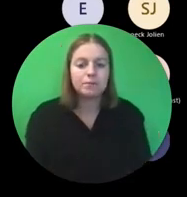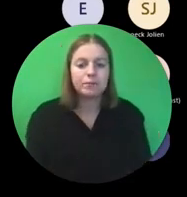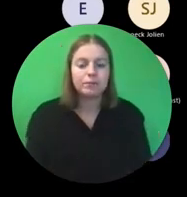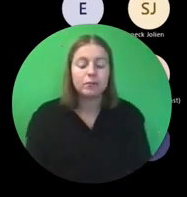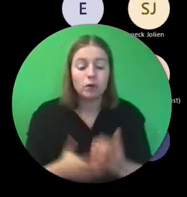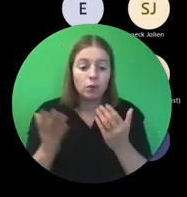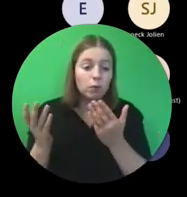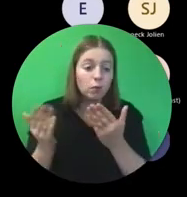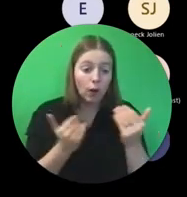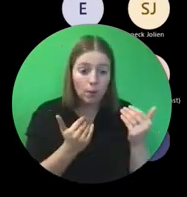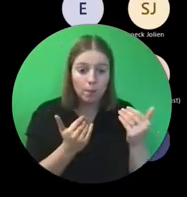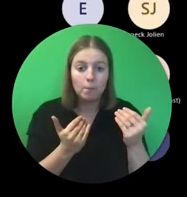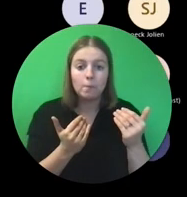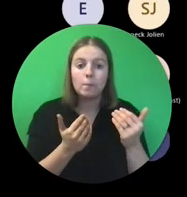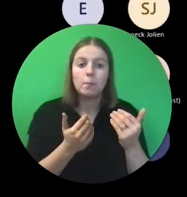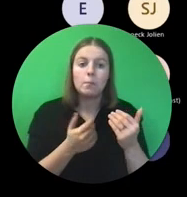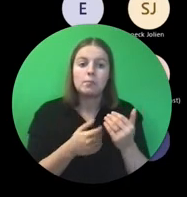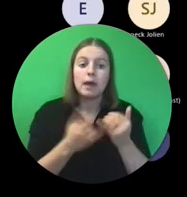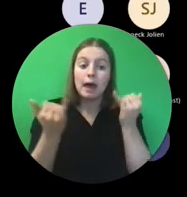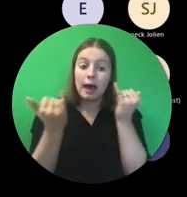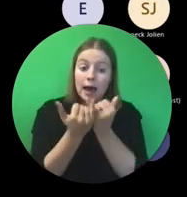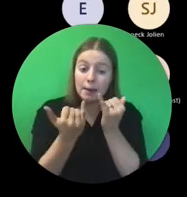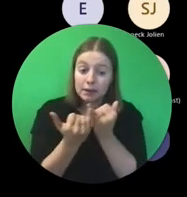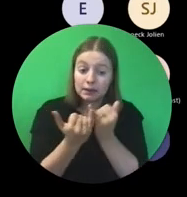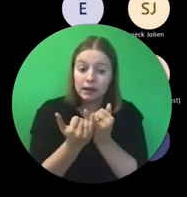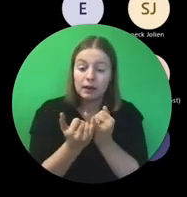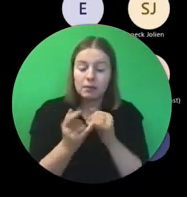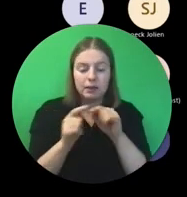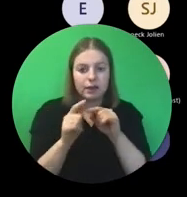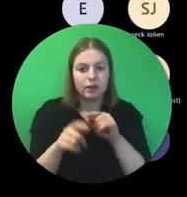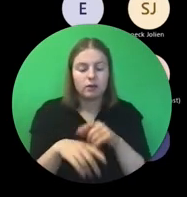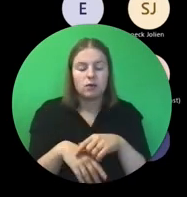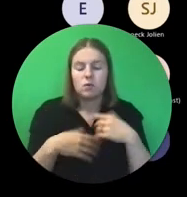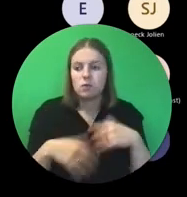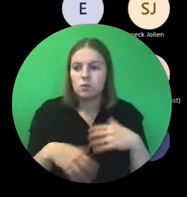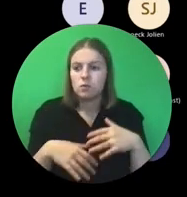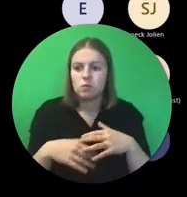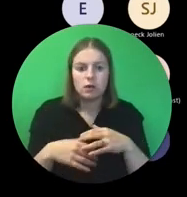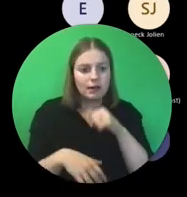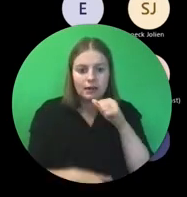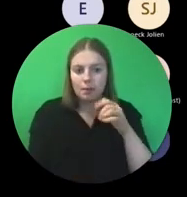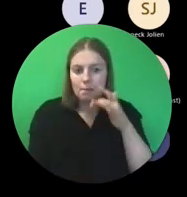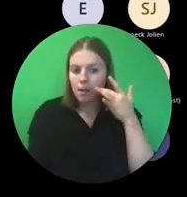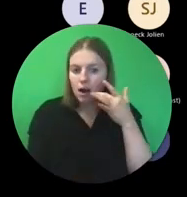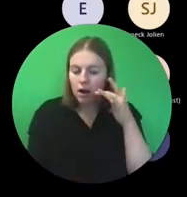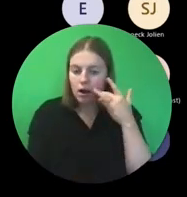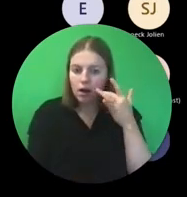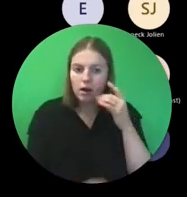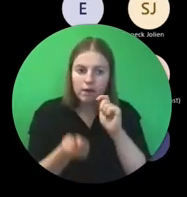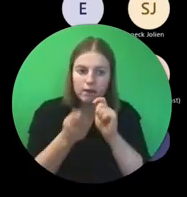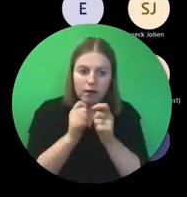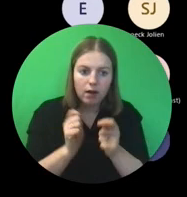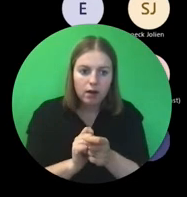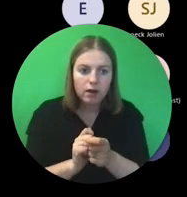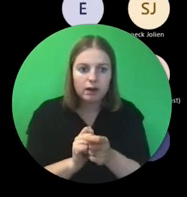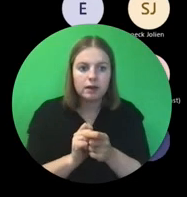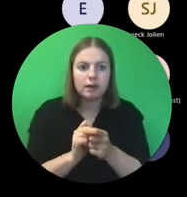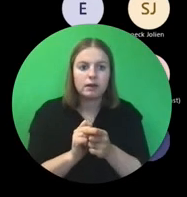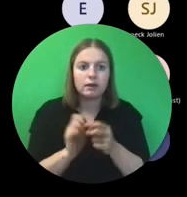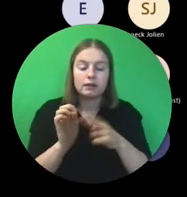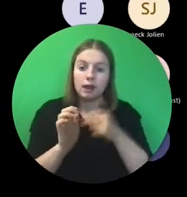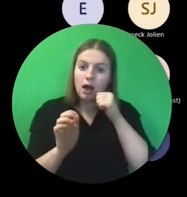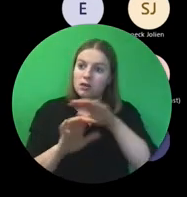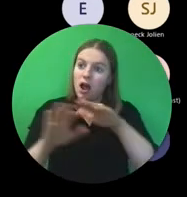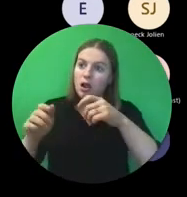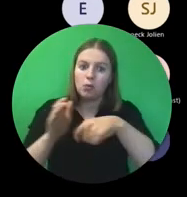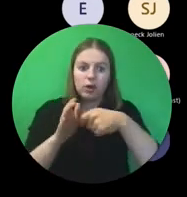Want aanpassingen, dat gaat maatwerk zijn. Dat zal wellicht niet evident zijn. Zeker niet als we alle projecten dat beginnen